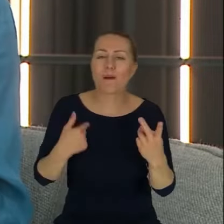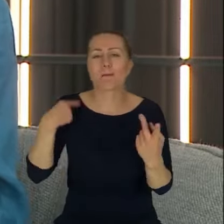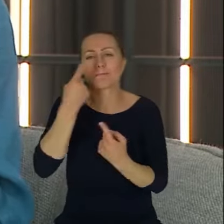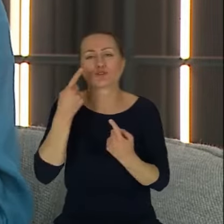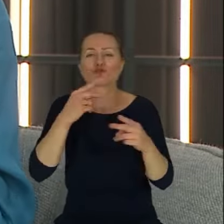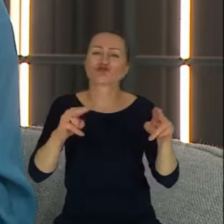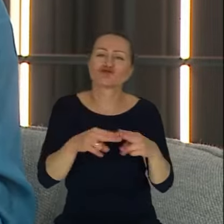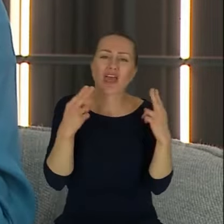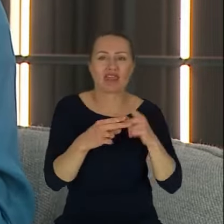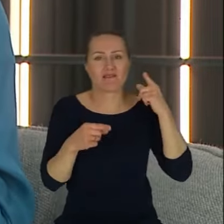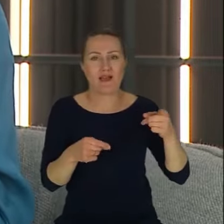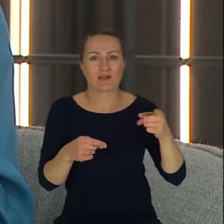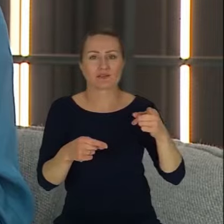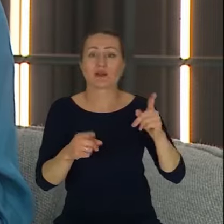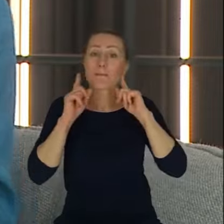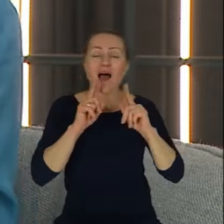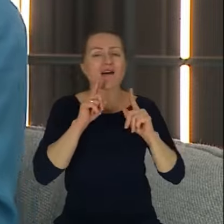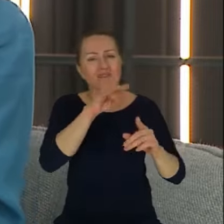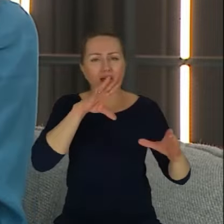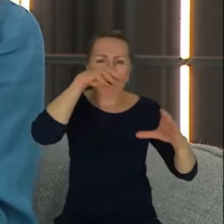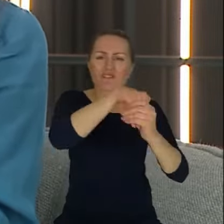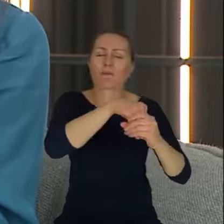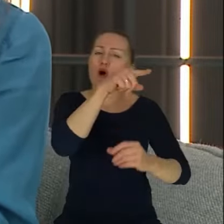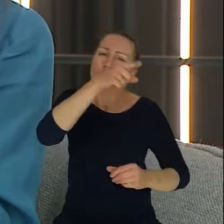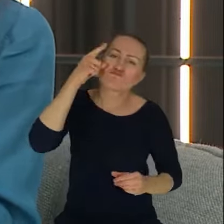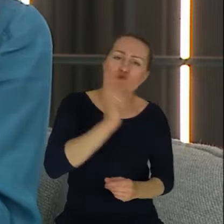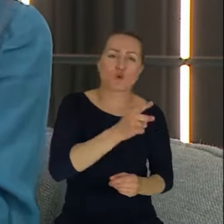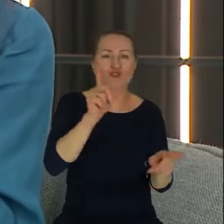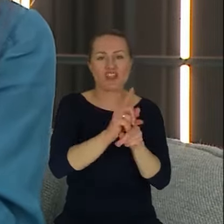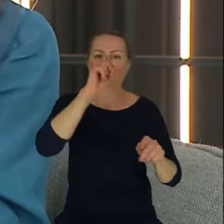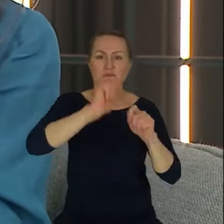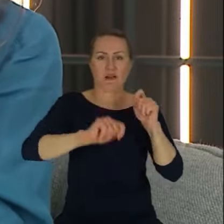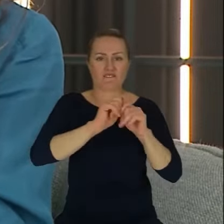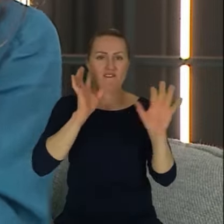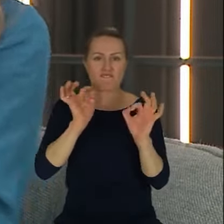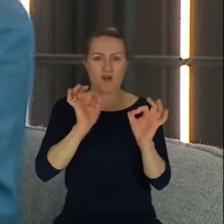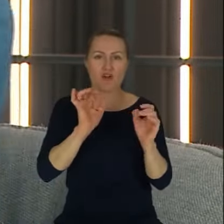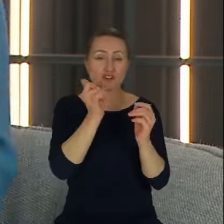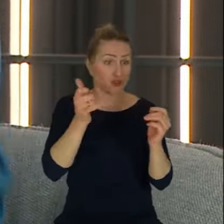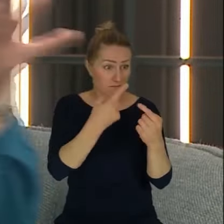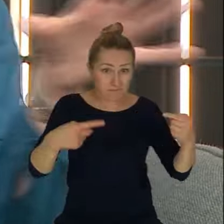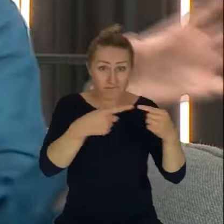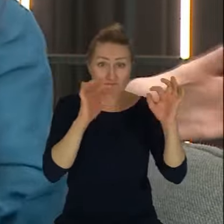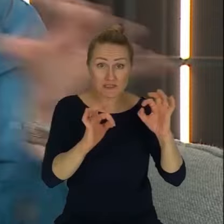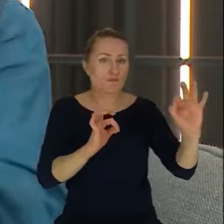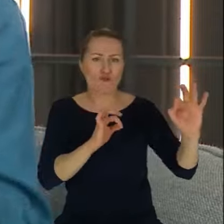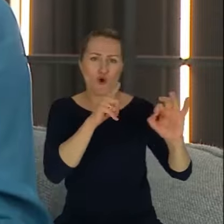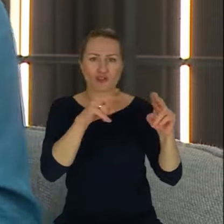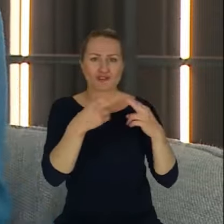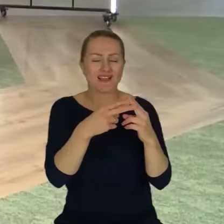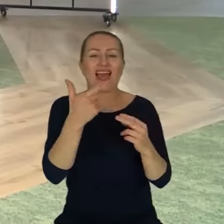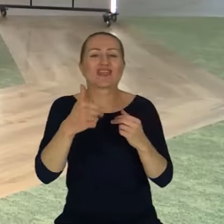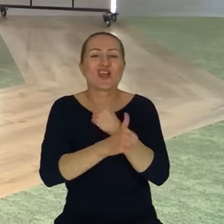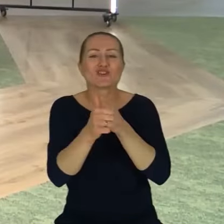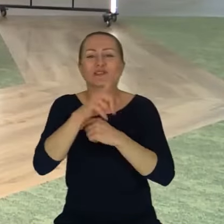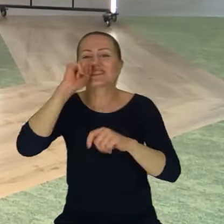już jest wpisane a priori też sprawdzanie faktów, bo to jest jego job. Ja nie mówię o sprawdzaniu faktów na Facebooku, tylko o